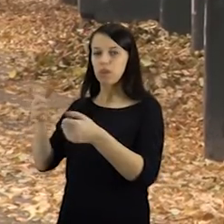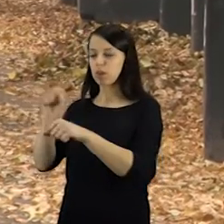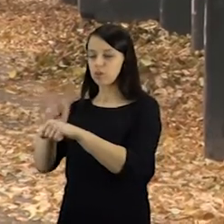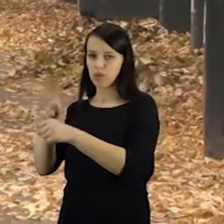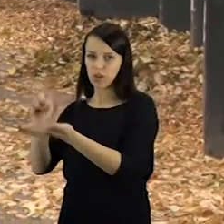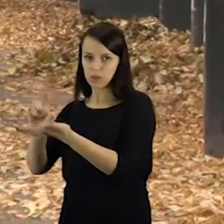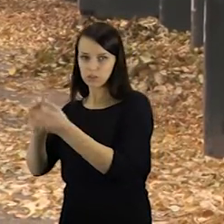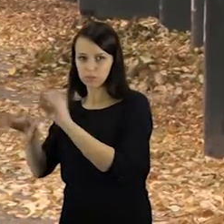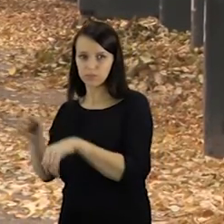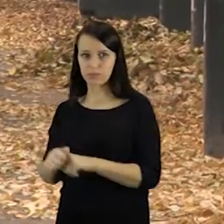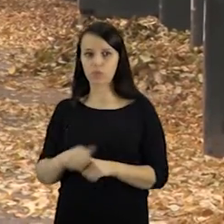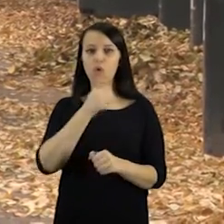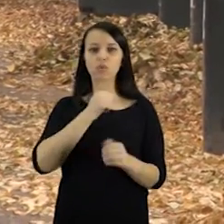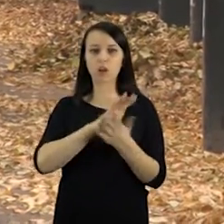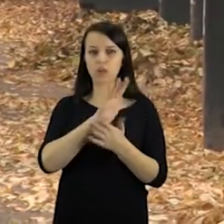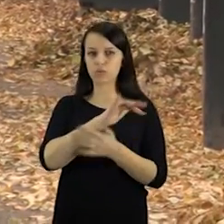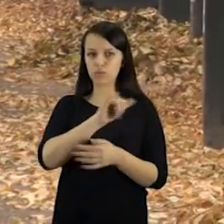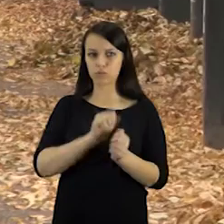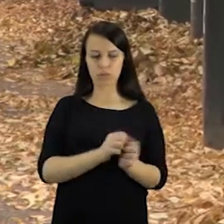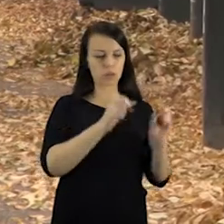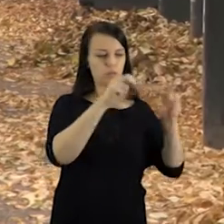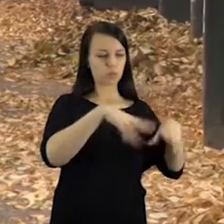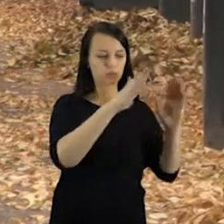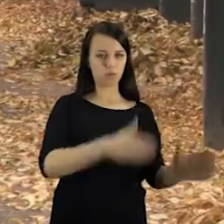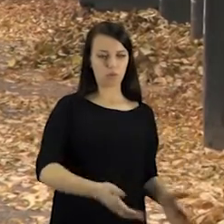O žaliosios atliekos į tam skirtą konteinerį.